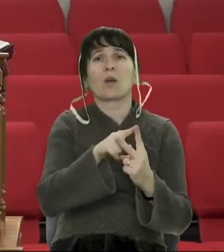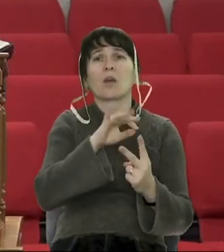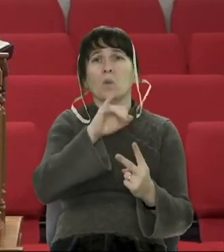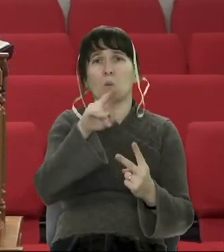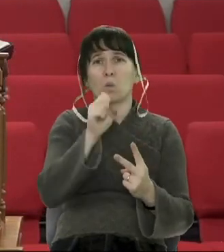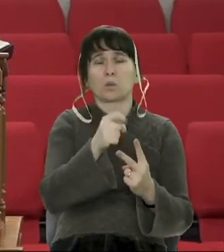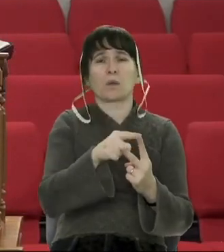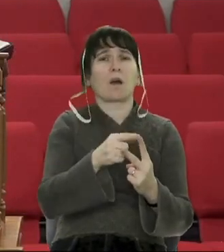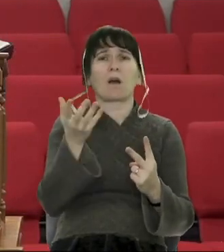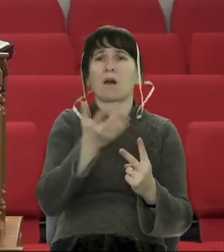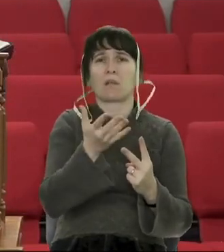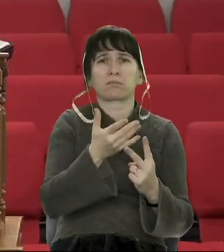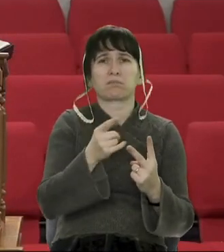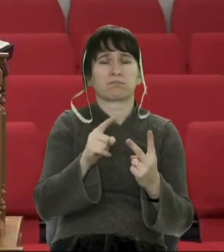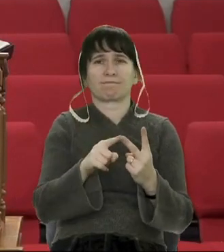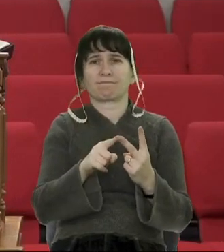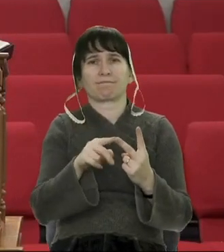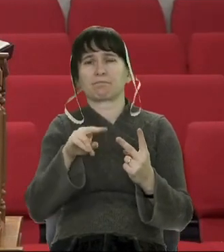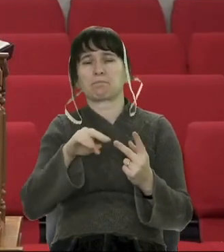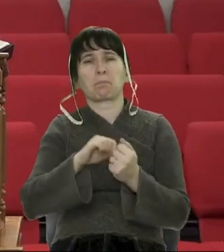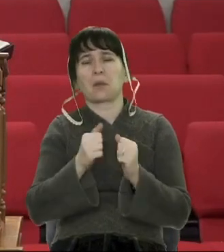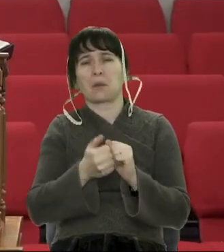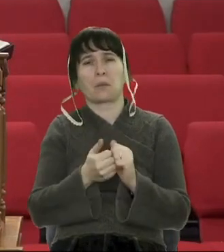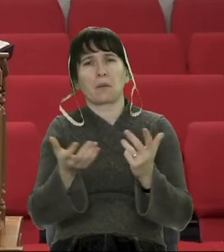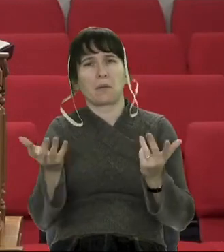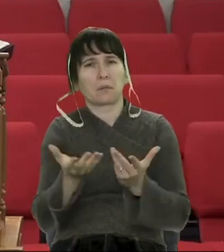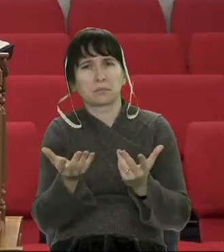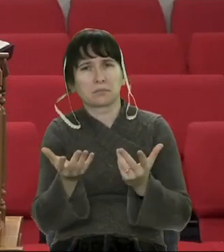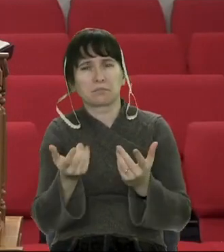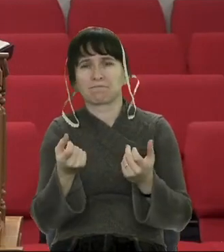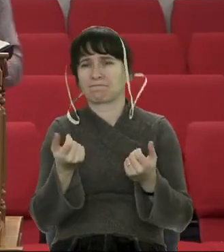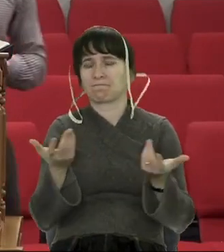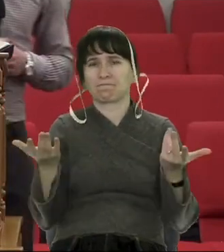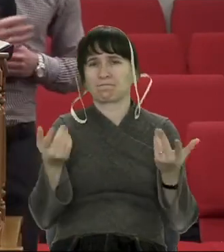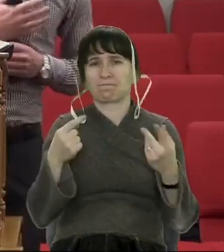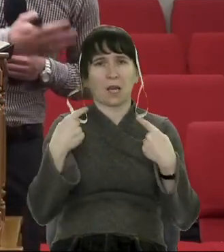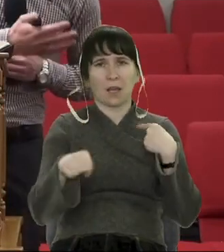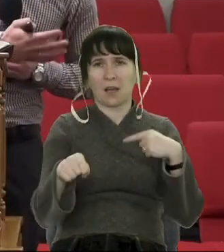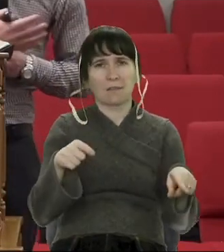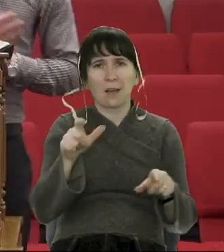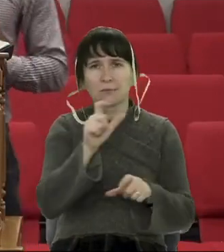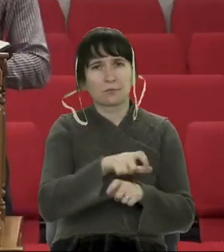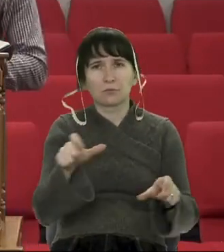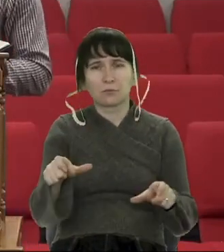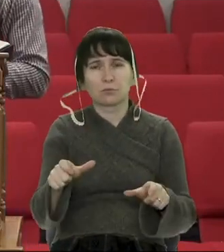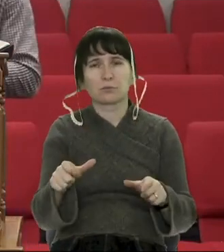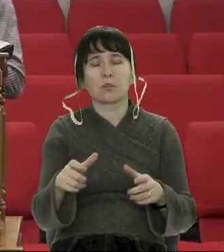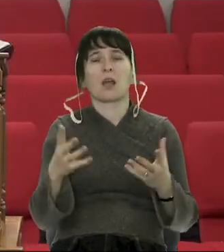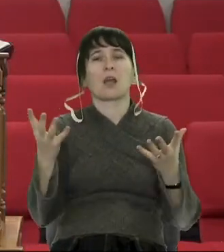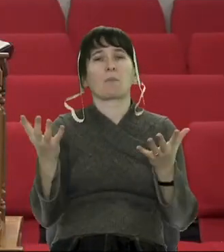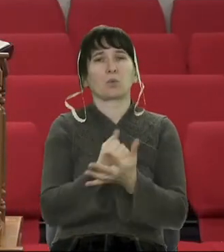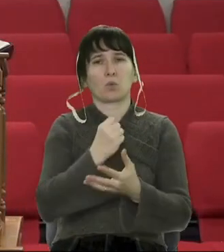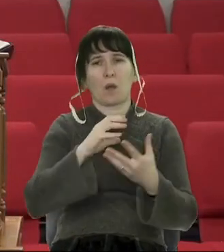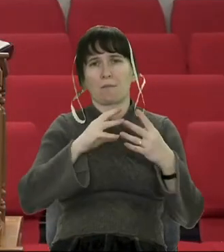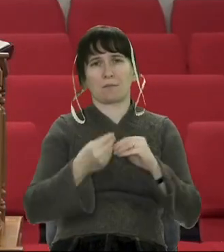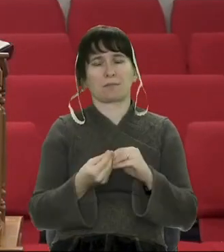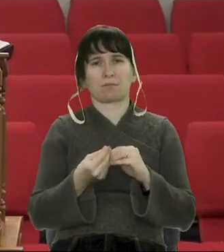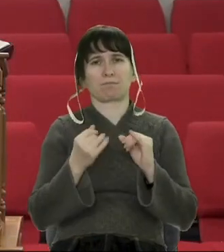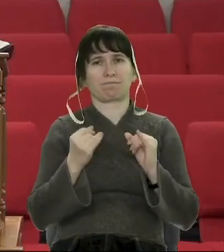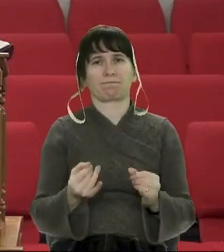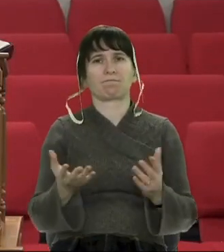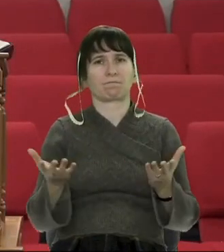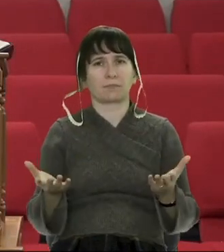Петром, а Петра вважати Юдою. І інколи ми можемо нечестиву людину вважати за Петра,